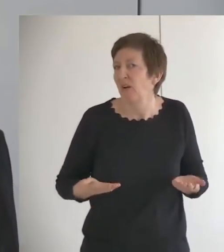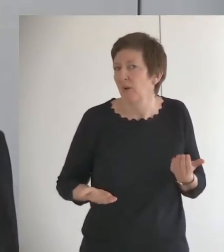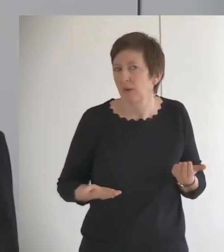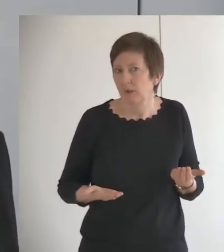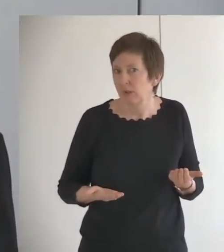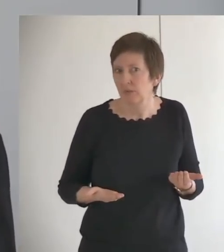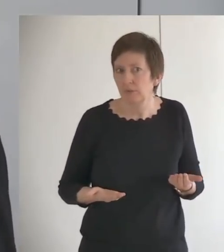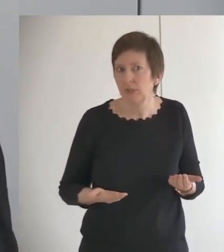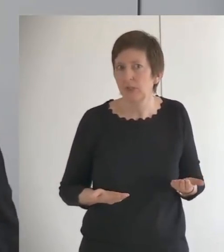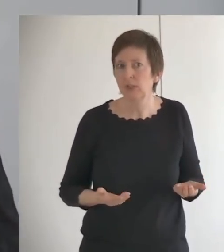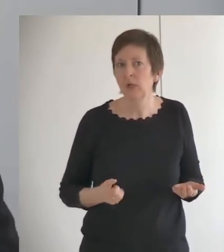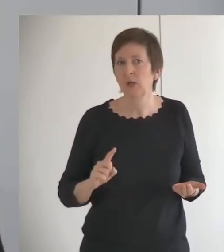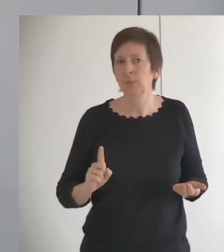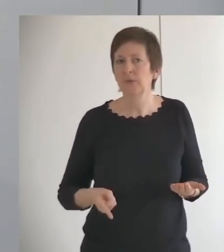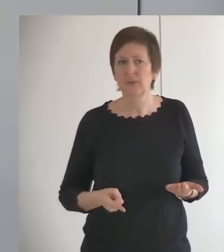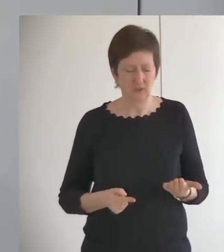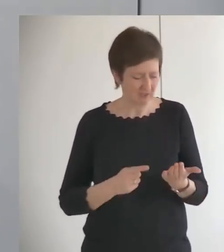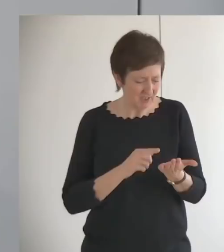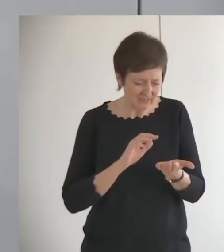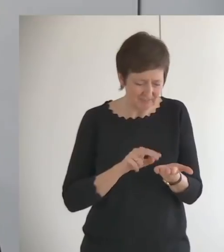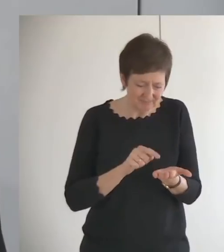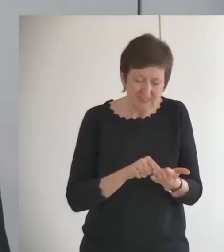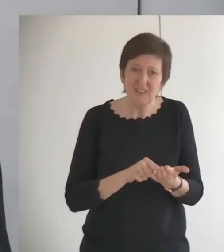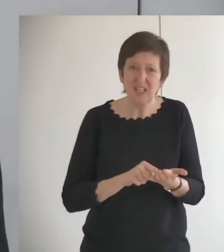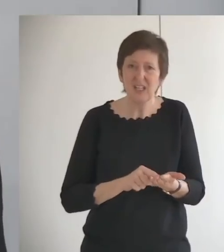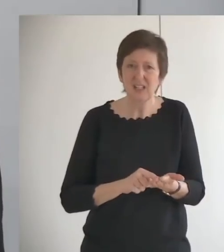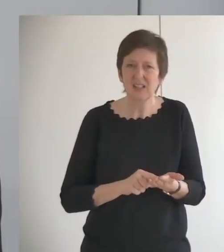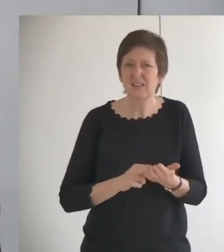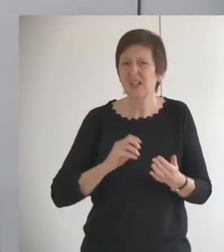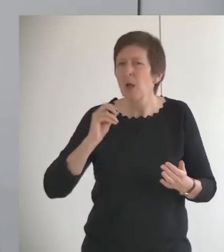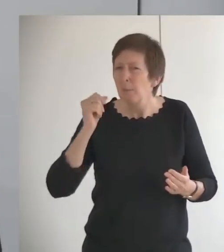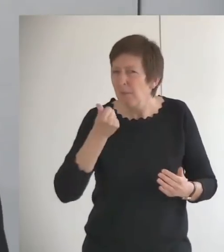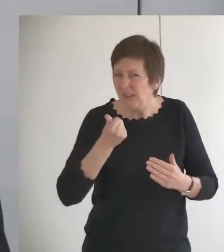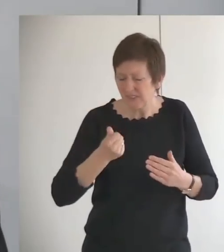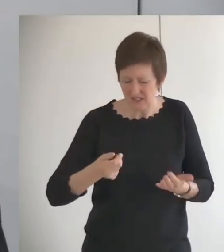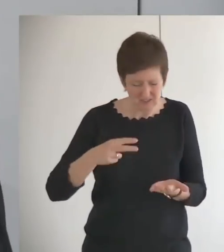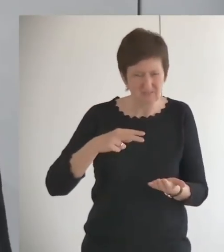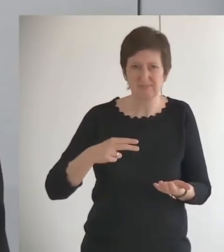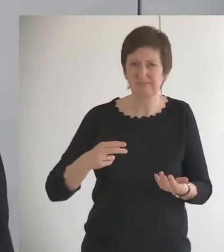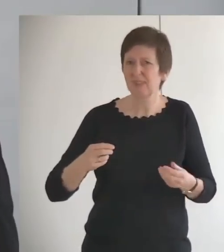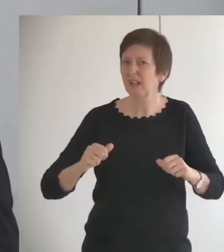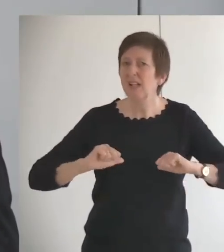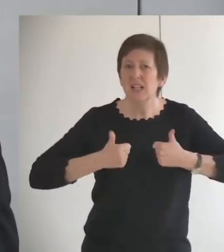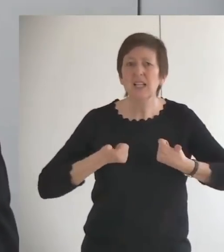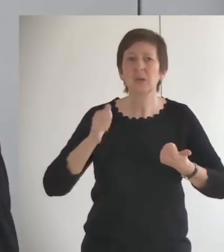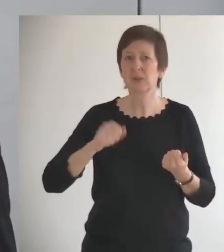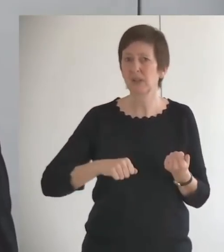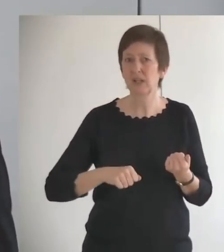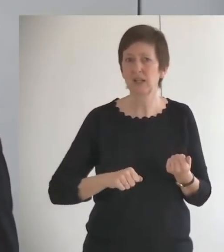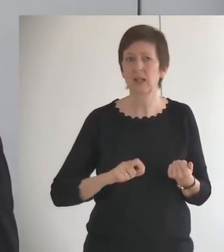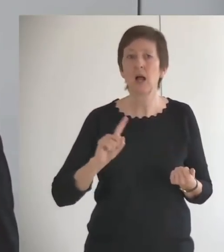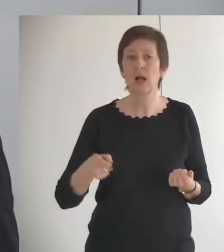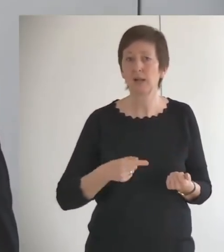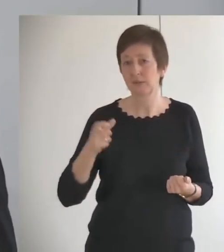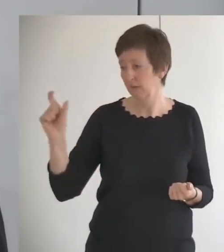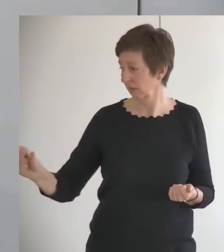dadurch darstellen, dass ich vielleicht sogar ein bisschen besser gestellt bin als die vielen Menschen, die überhaupt nicht nach dir fragen.